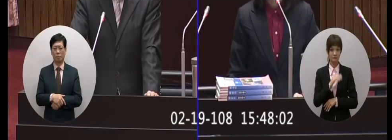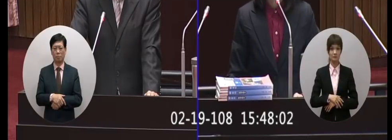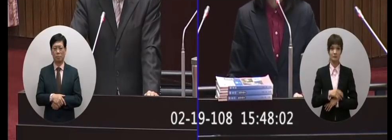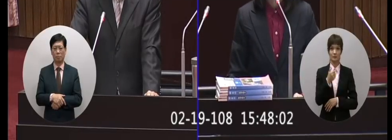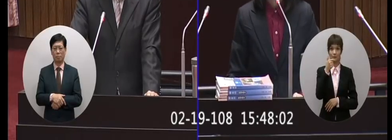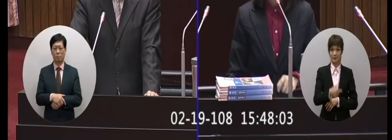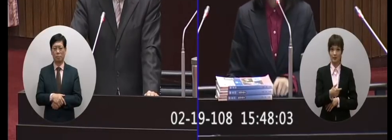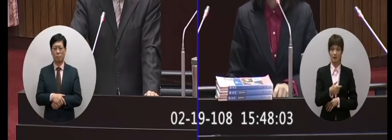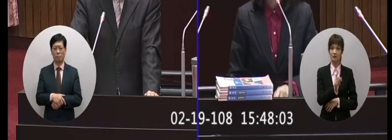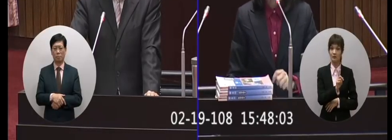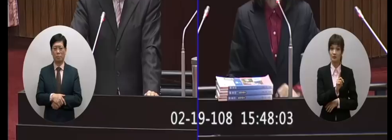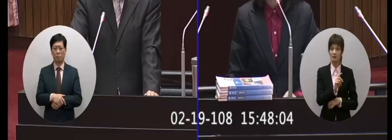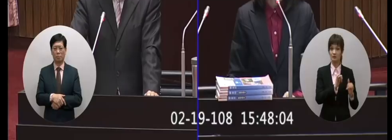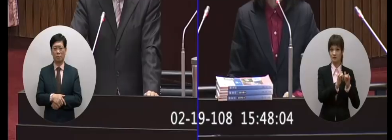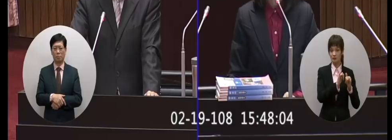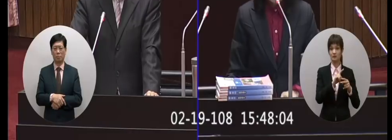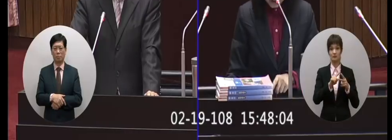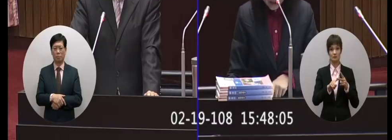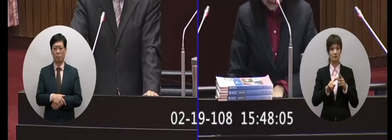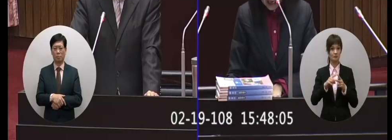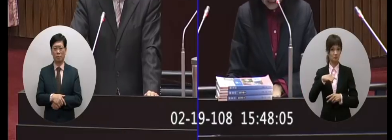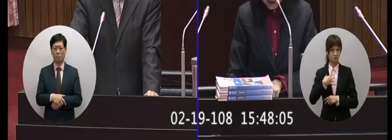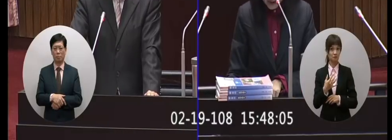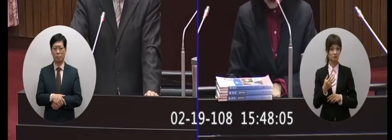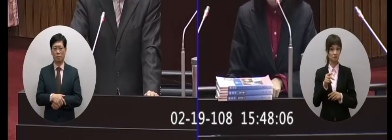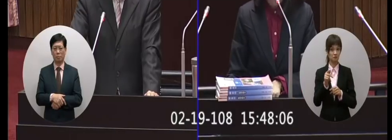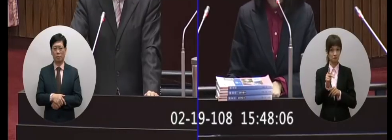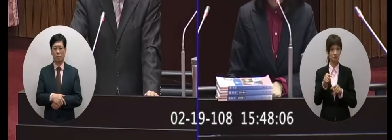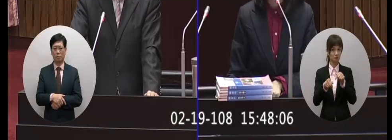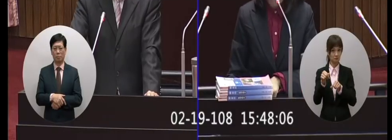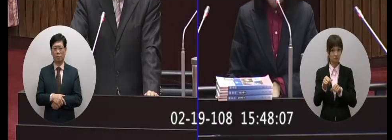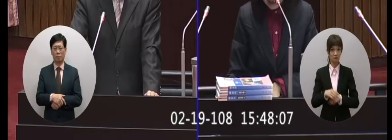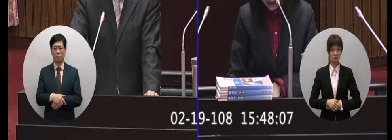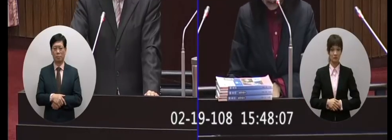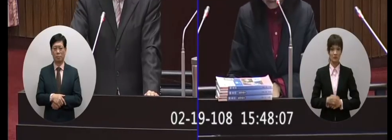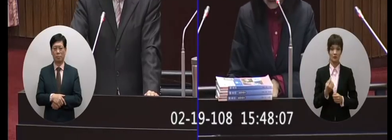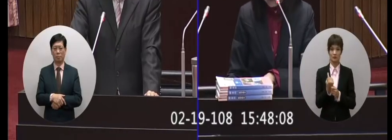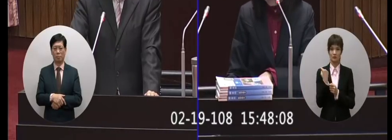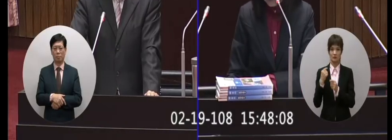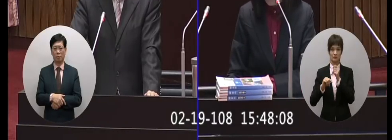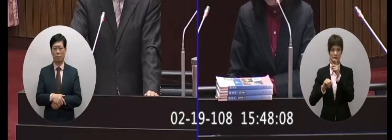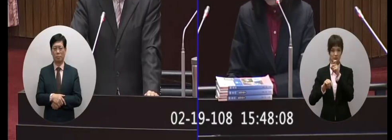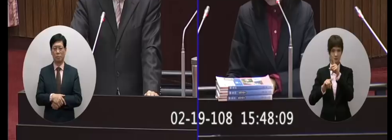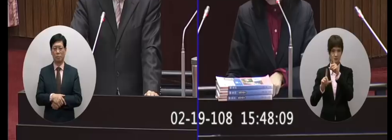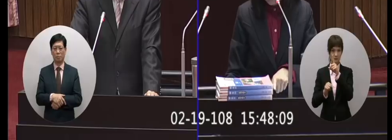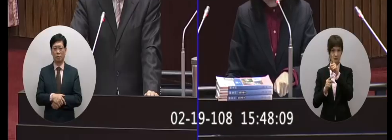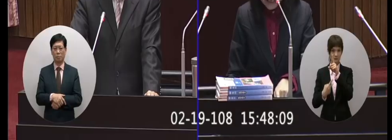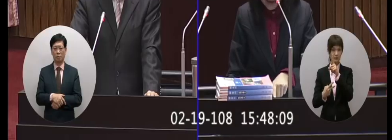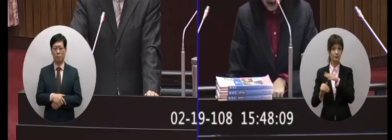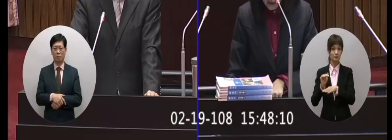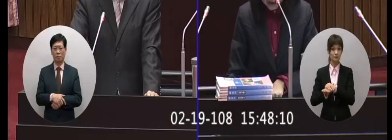的是什麼社會跟自然因為自然領域到去年的11月2號才完成然後呢